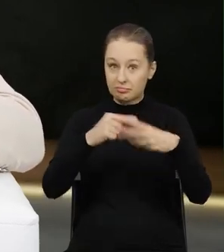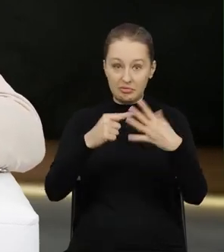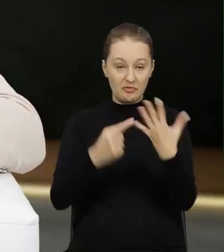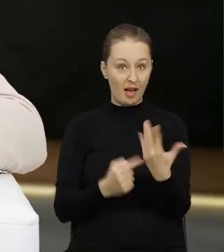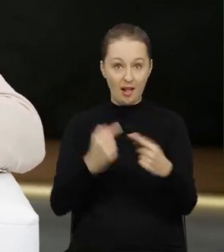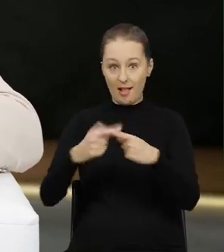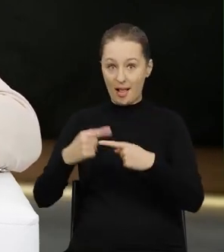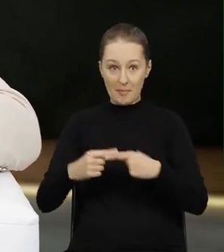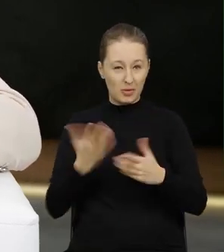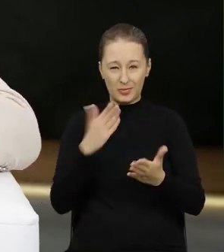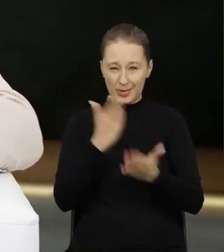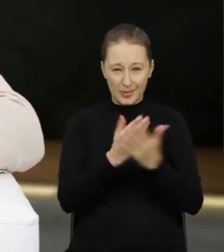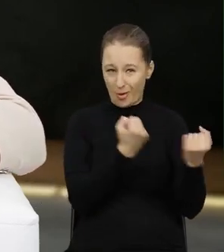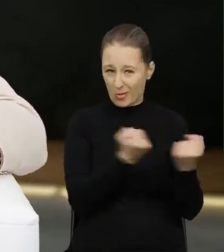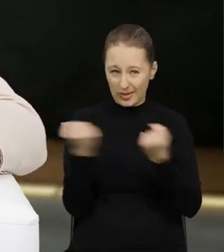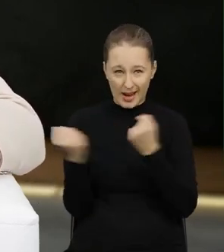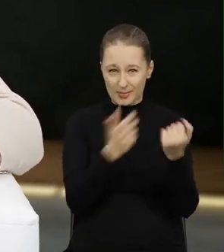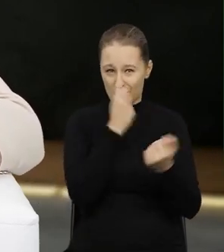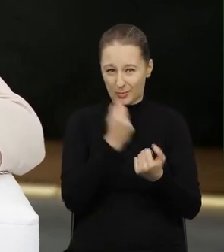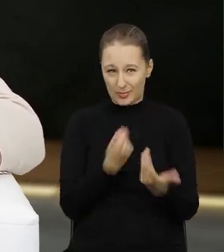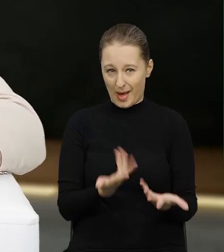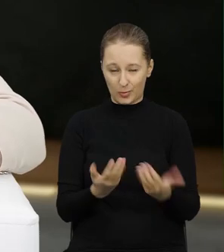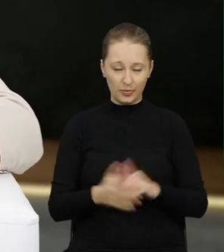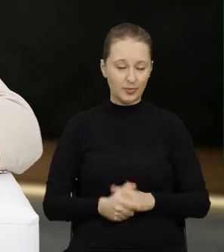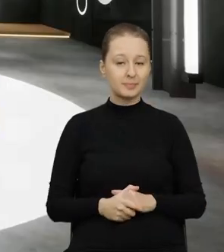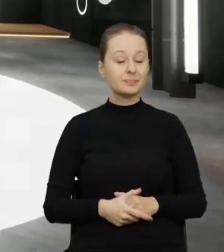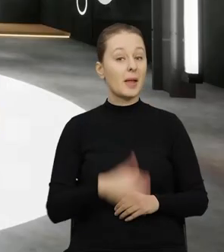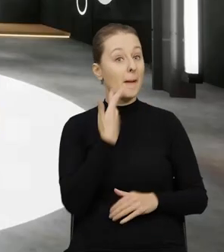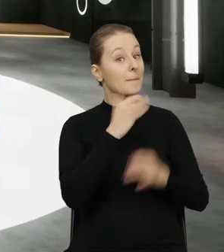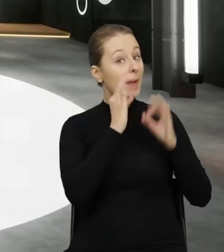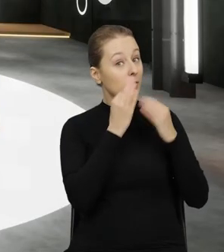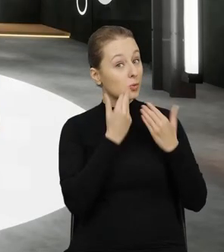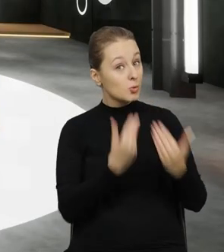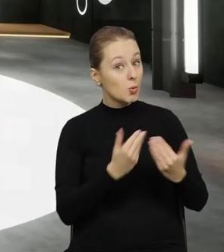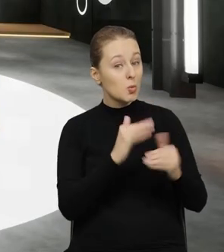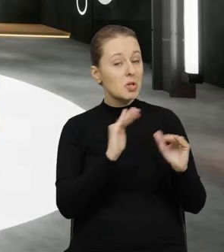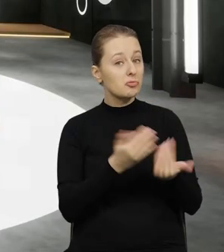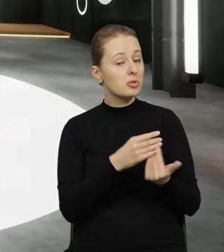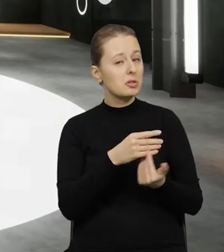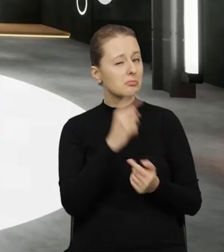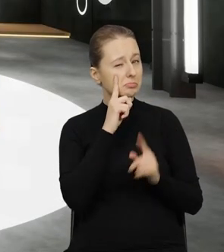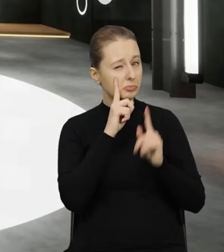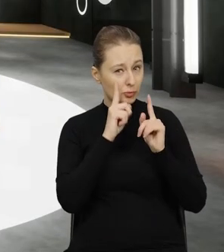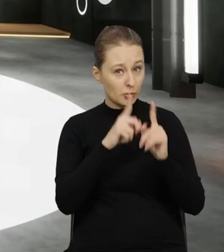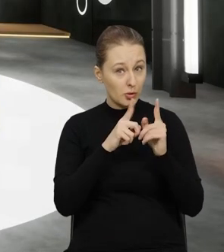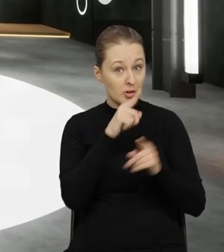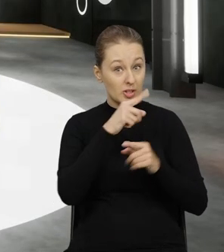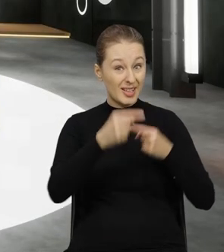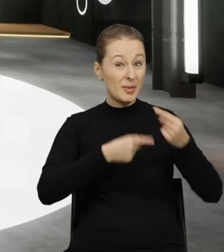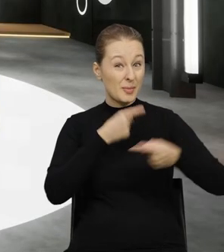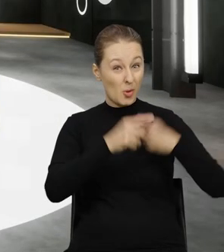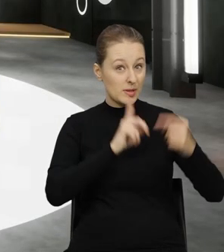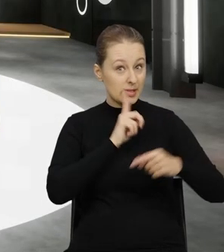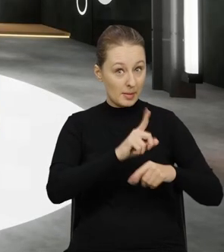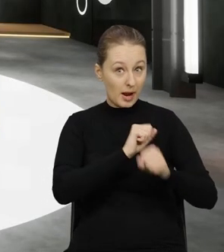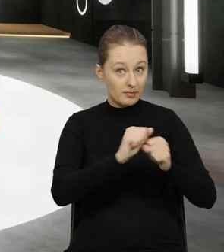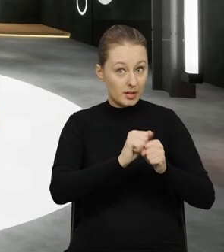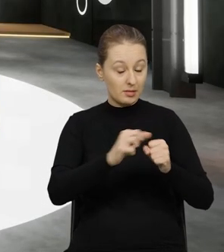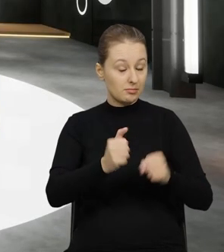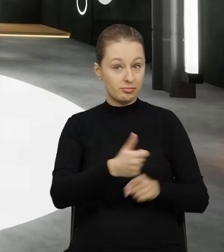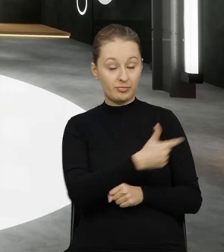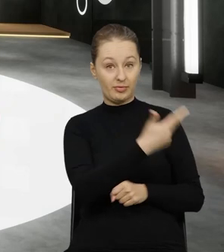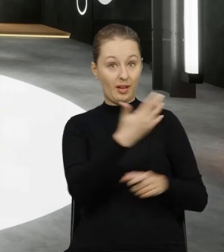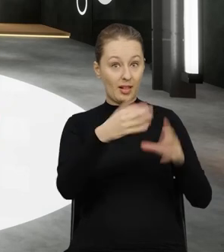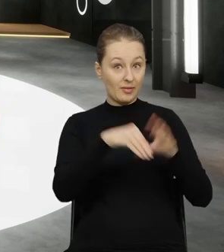bardziej złożony niż tylko sam transport odpadów. Bardzo dziękuję. Czyli wróciła Pani uwagę na to, że ten proces faktycznie jest bardzo